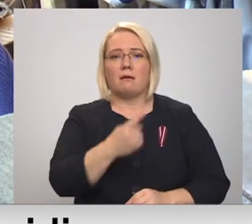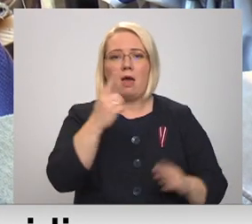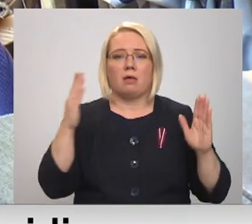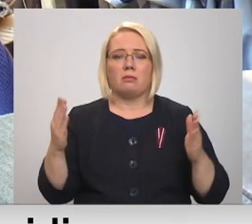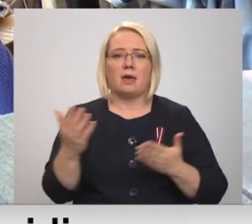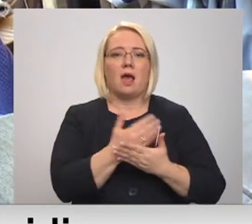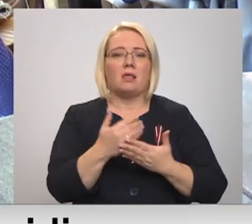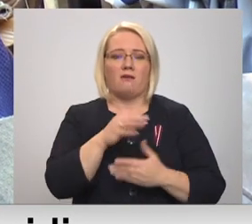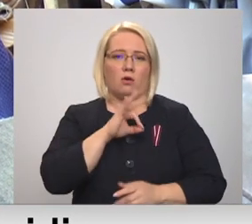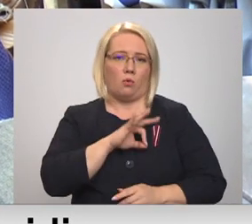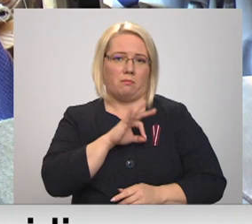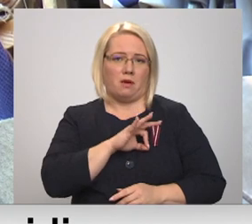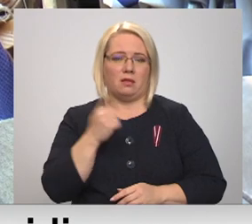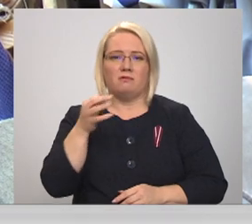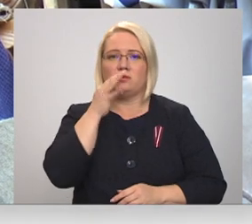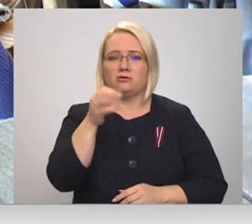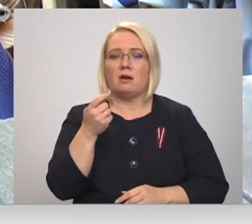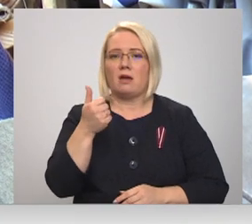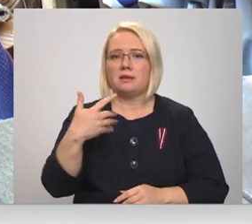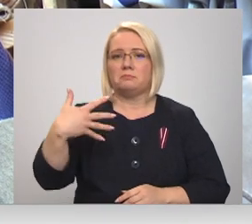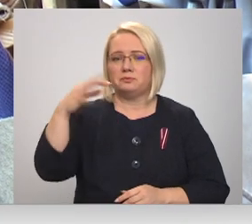nopelnīt? Nu, gandrīz 50.